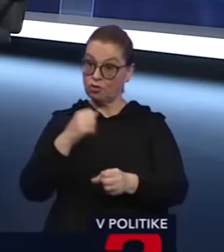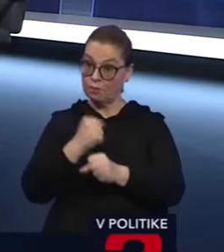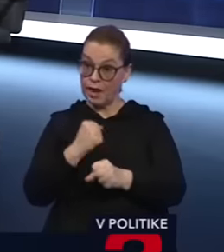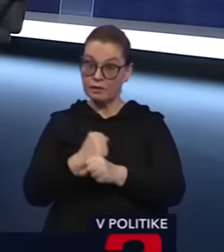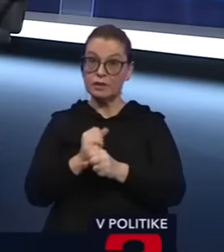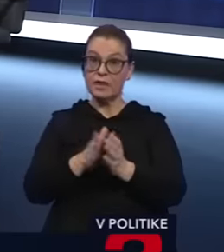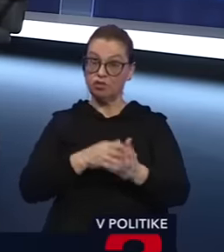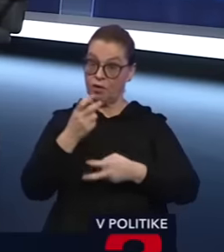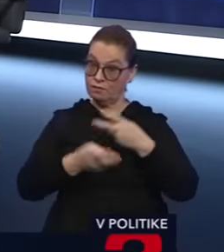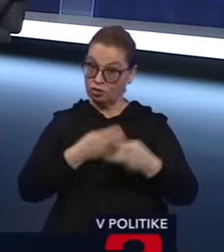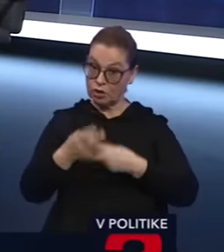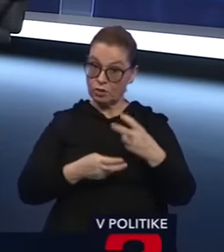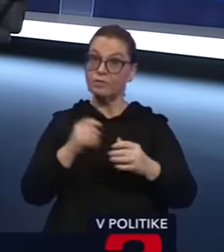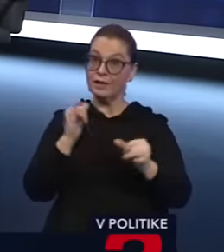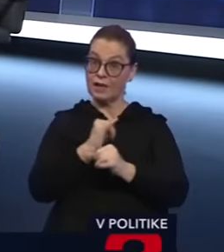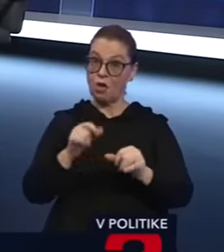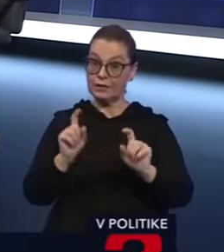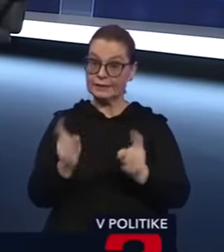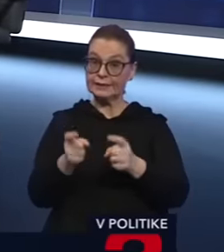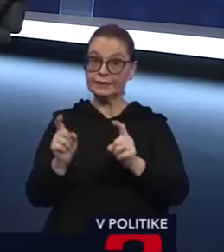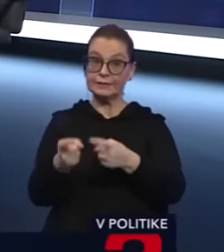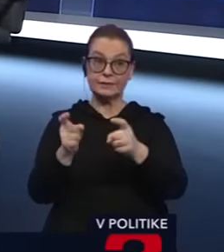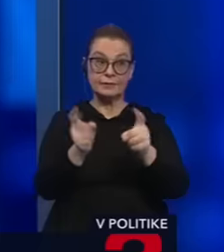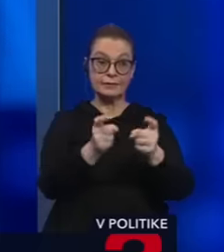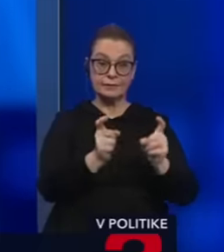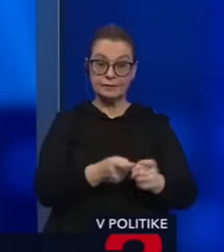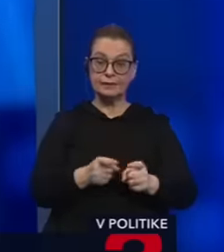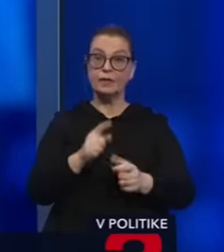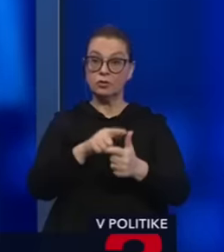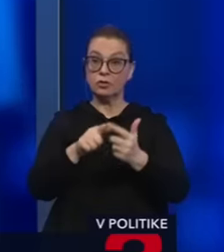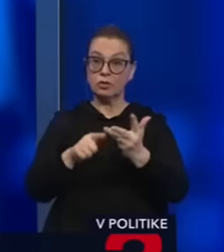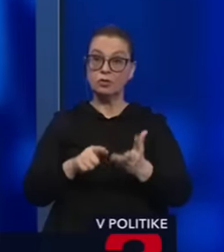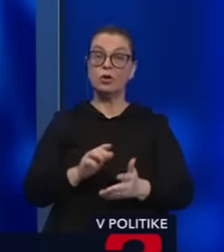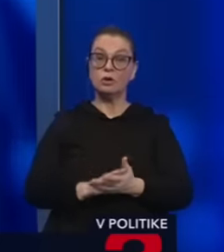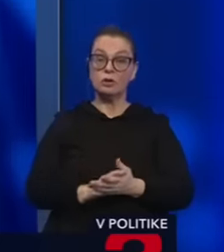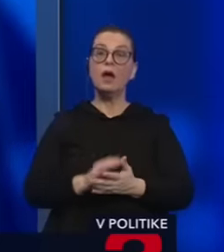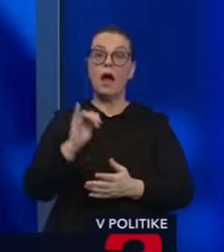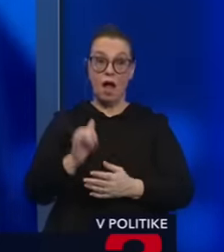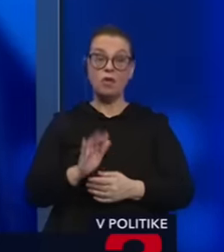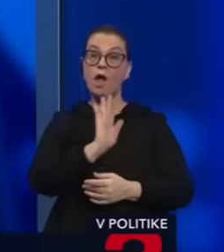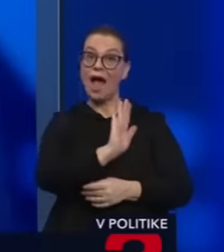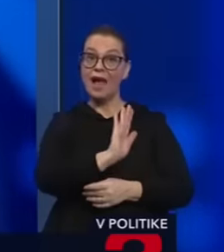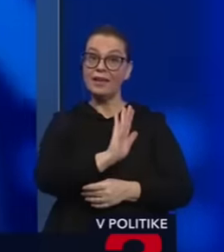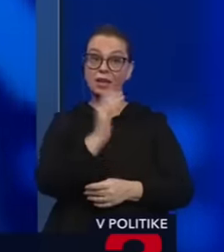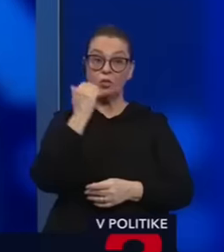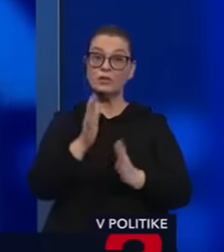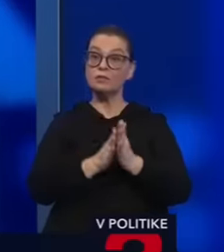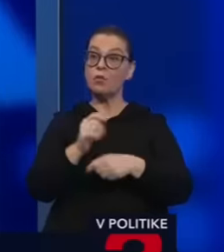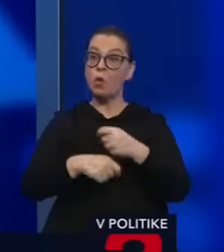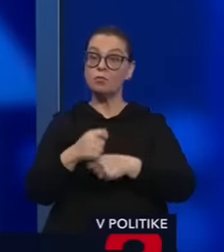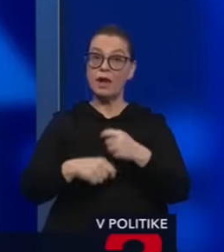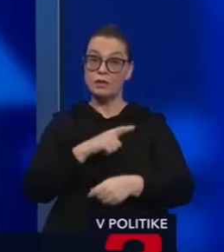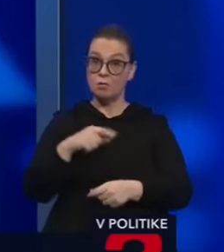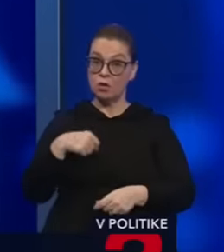keď sa začalo vyšetrovať, keď sa začali odhaľovať tie veci, a áno, aj ich vlastní nominanti začali svedčiť a začali spolupracovať s políciou, čo sa